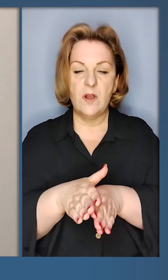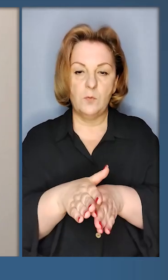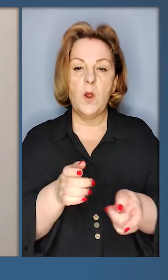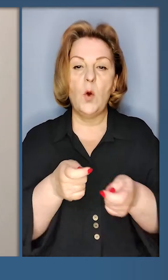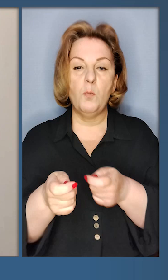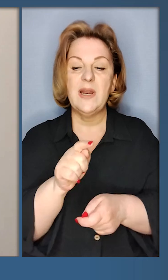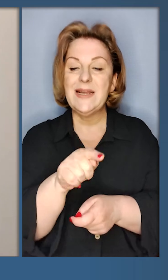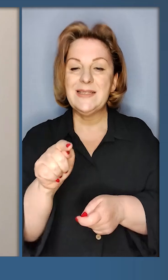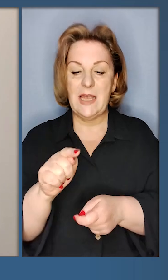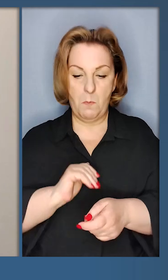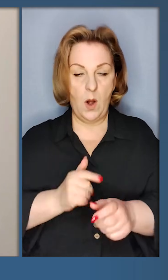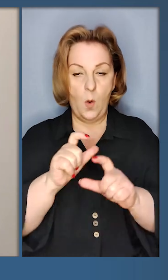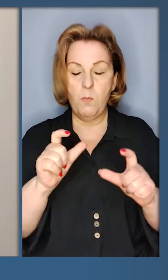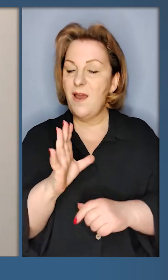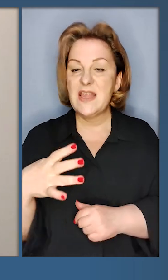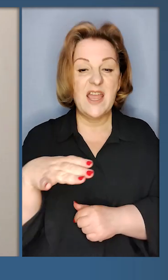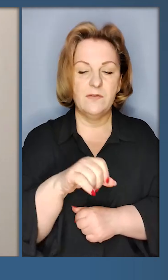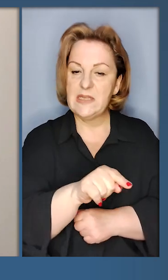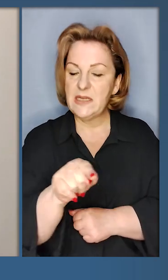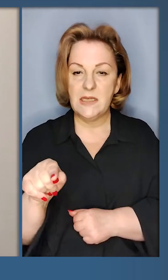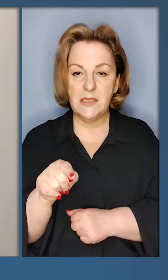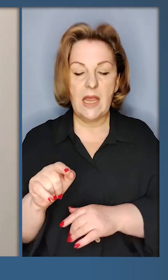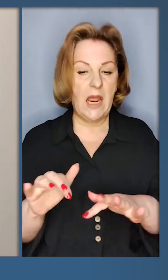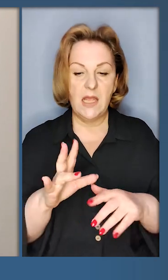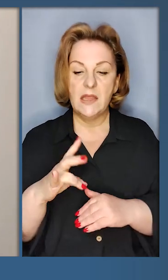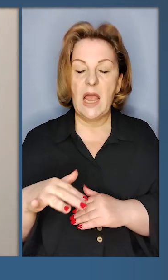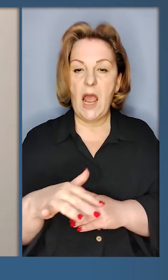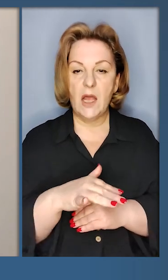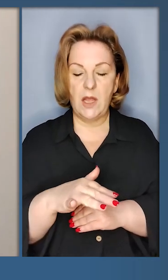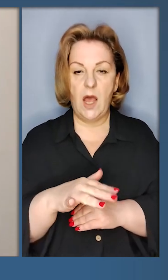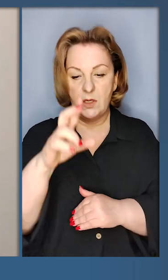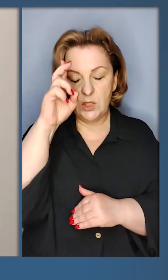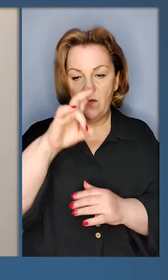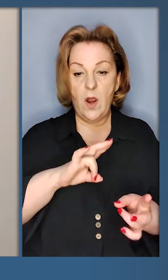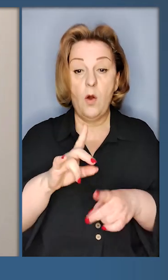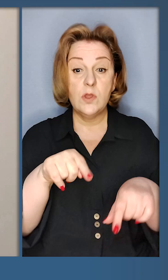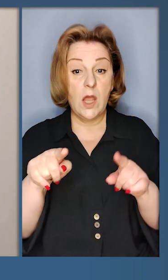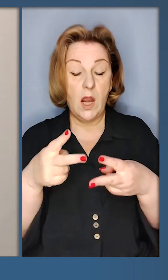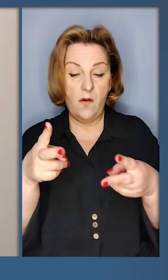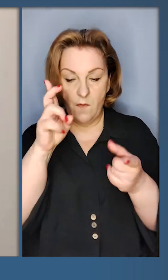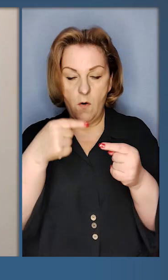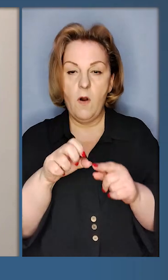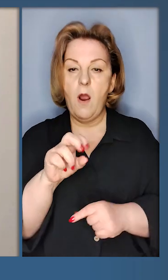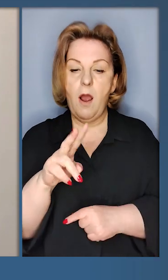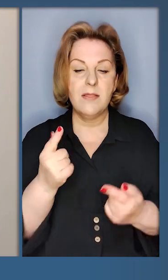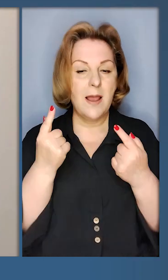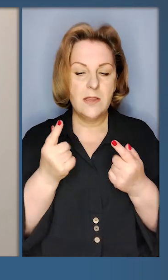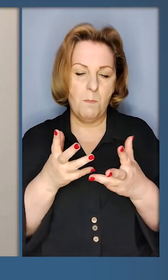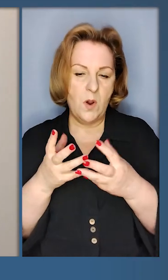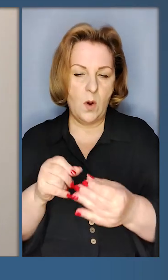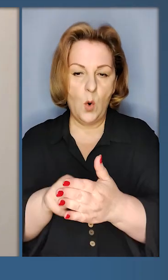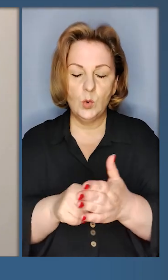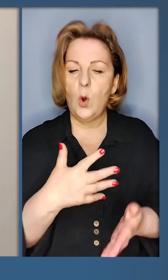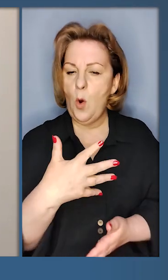цими компаніями. Не всі з них діють на території держави терориста, деякі в інших країнах. Але глобальний